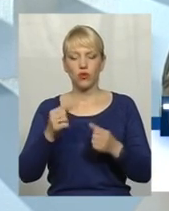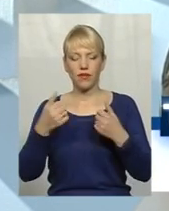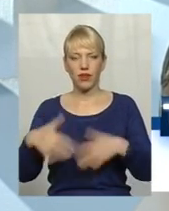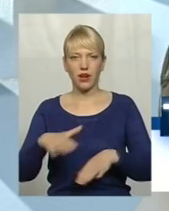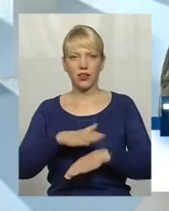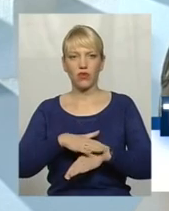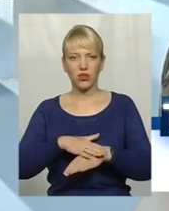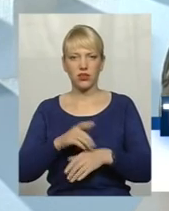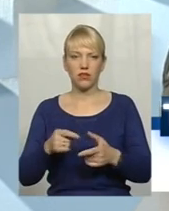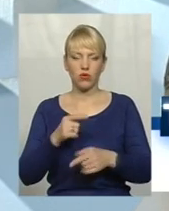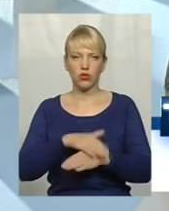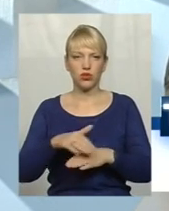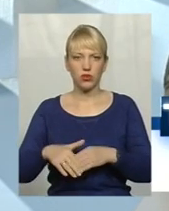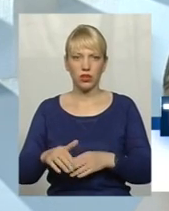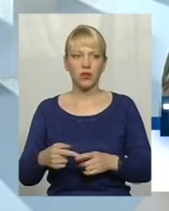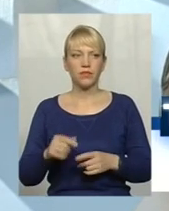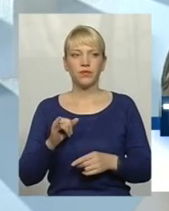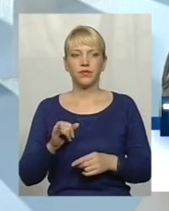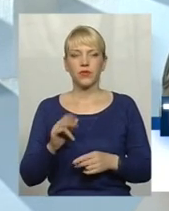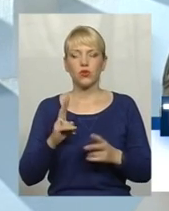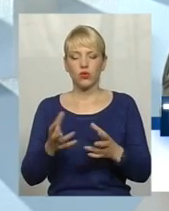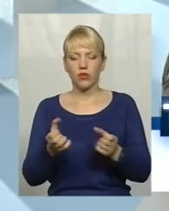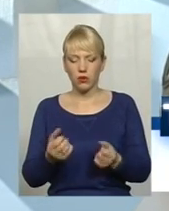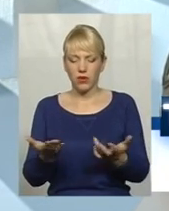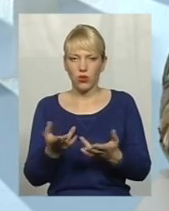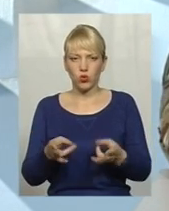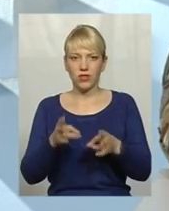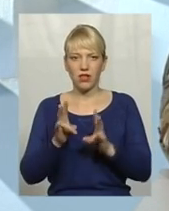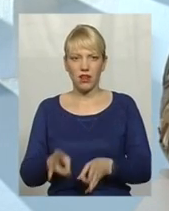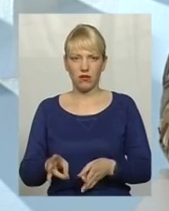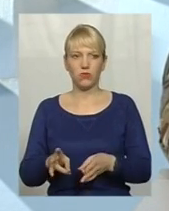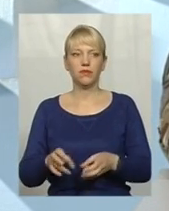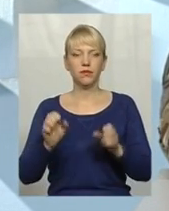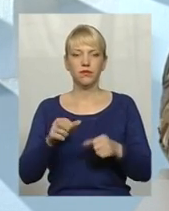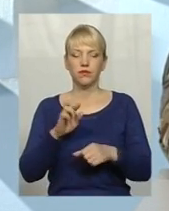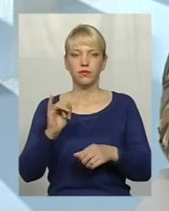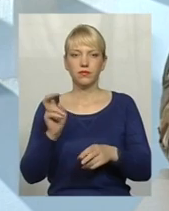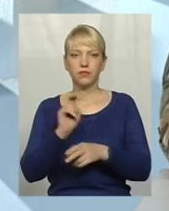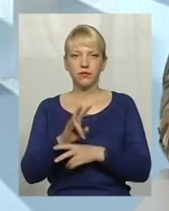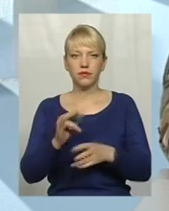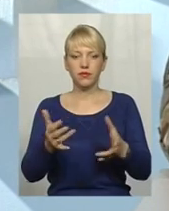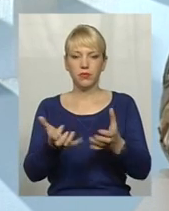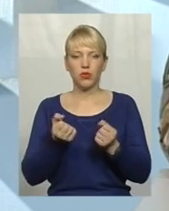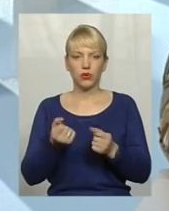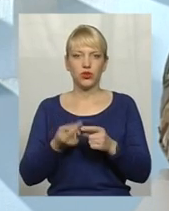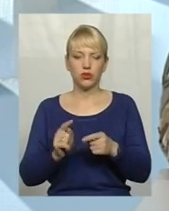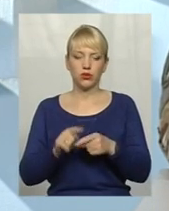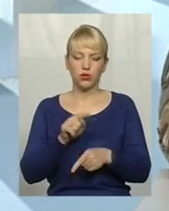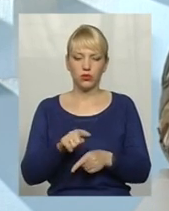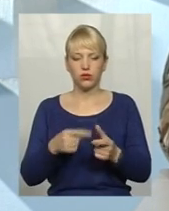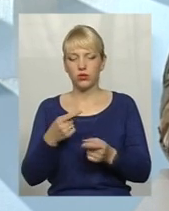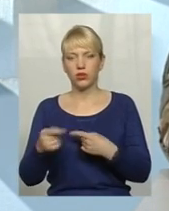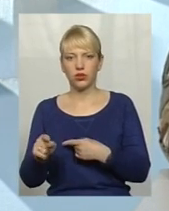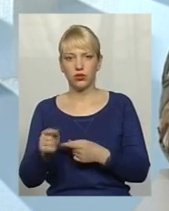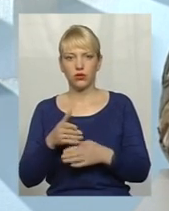отримав якусь травму, міг би прийти і отримати ту чи другу